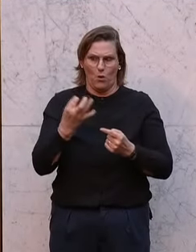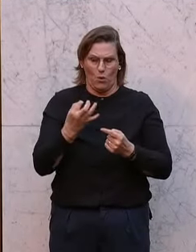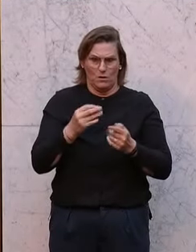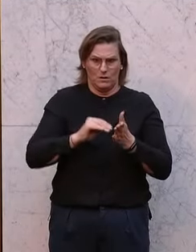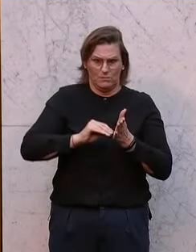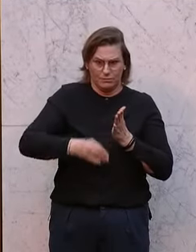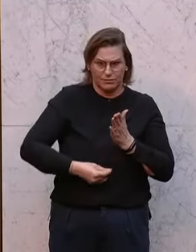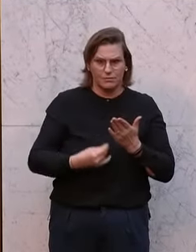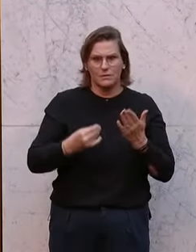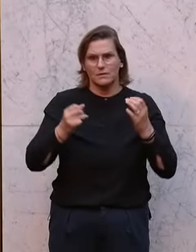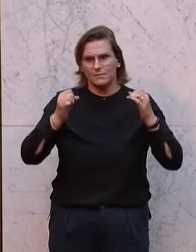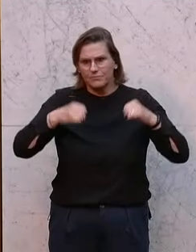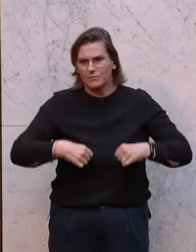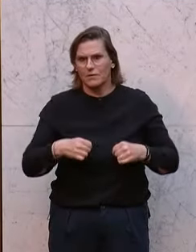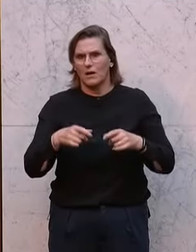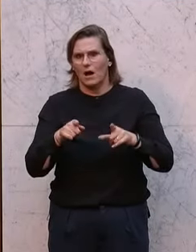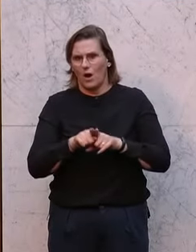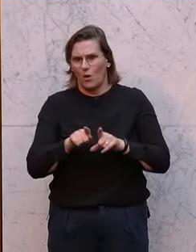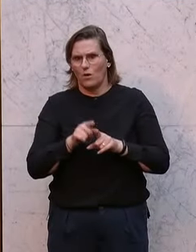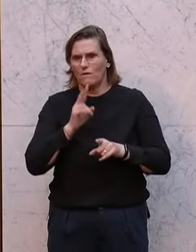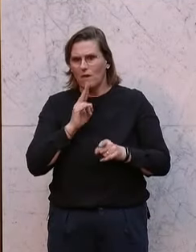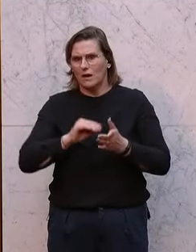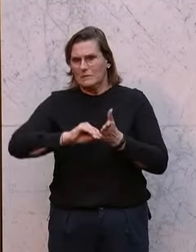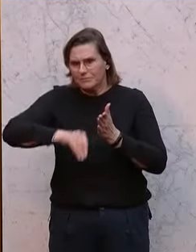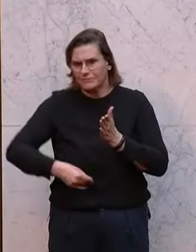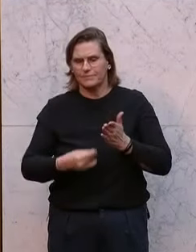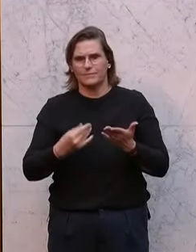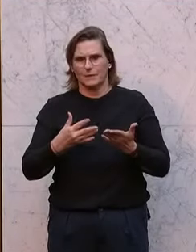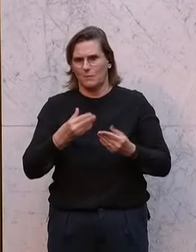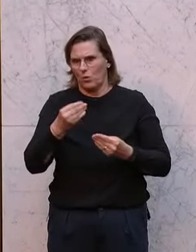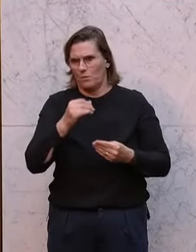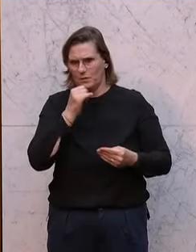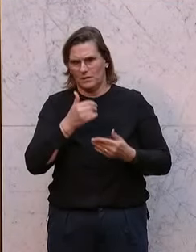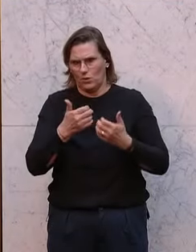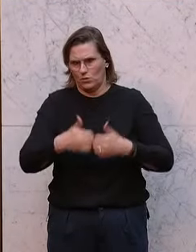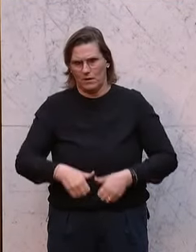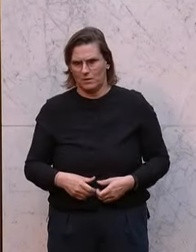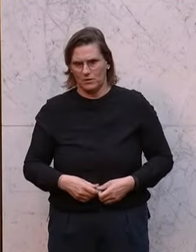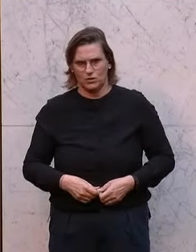aber auch nicht durch die tatsächliche Ratifizierung bewerkstelligt werden. Dank. Applaus Applaus